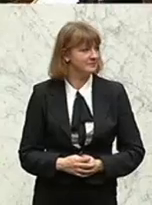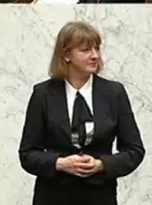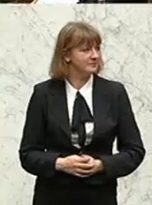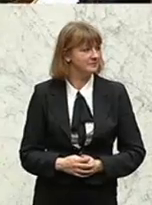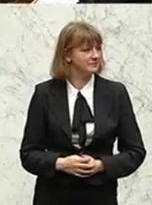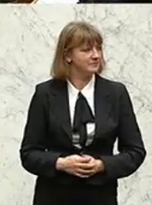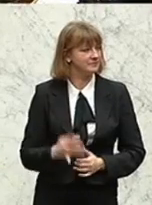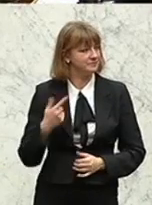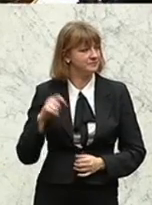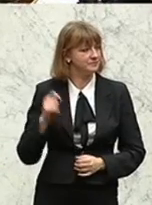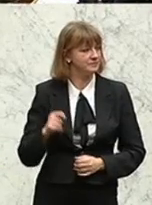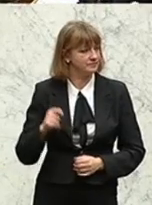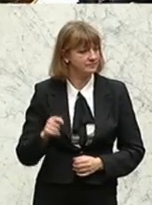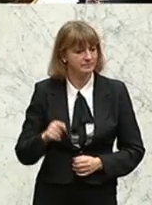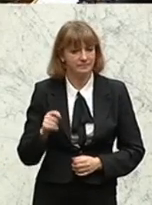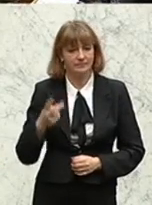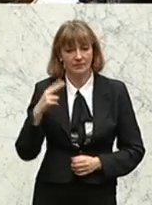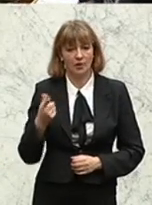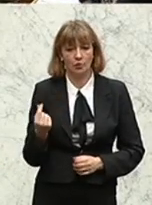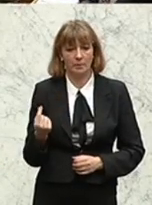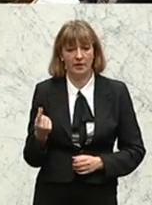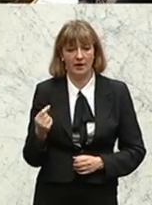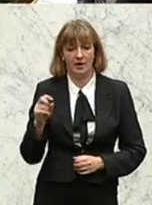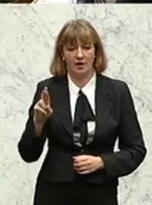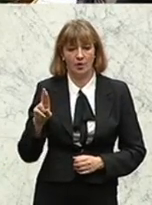Am Wort ist der Abgeordneter Rupert Dockler. Bitte, Herr Abgeordneter.